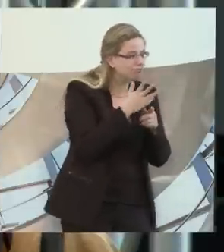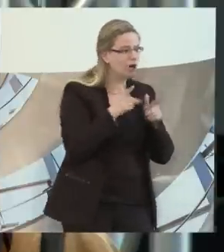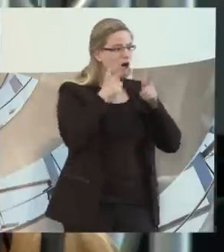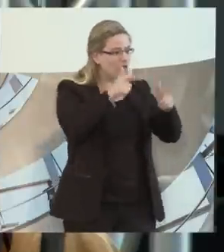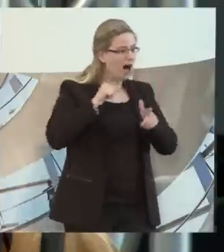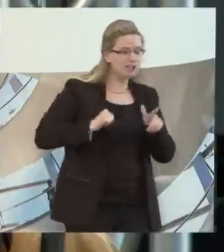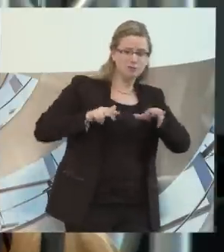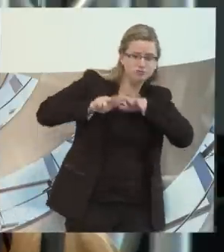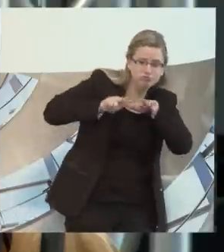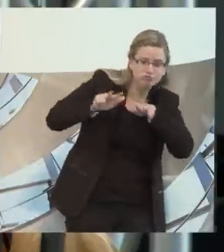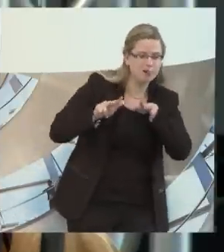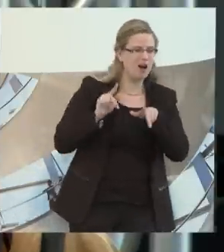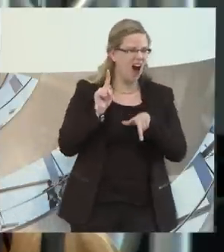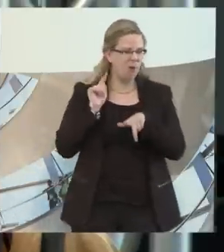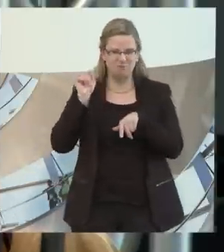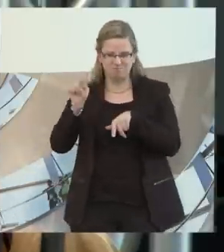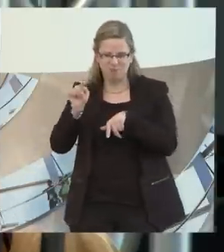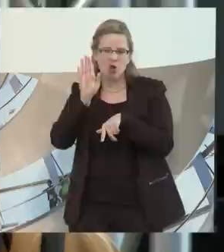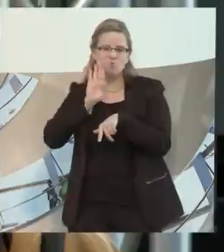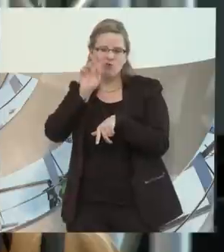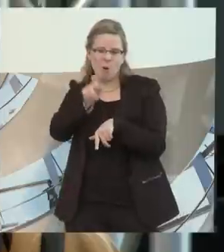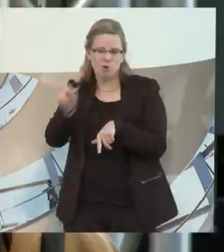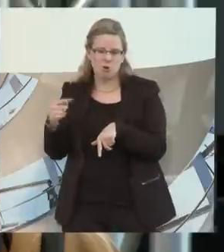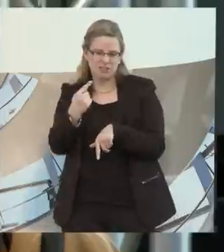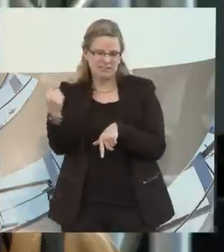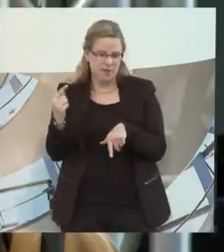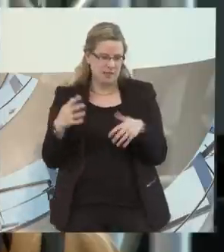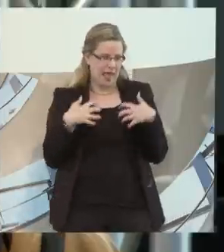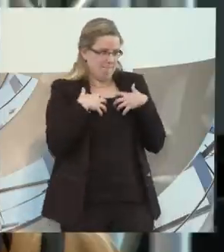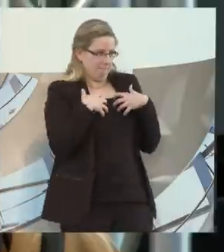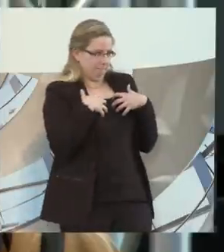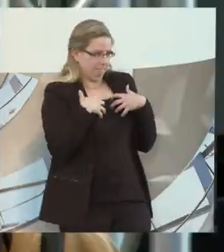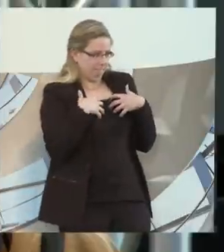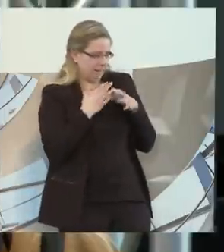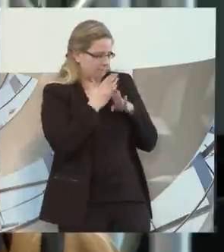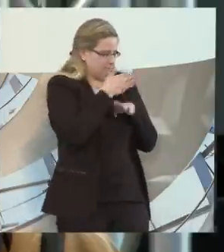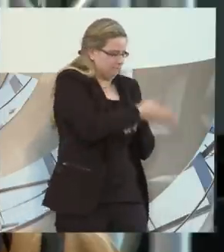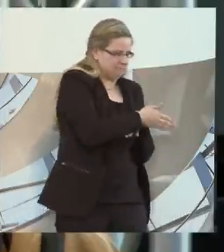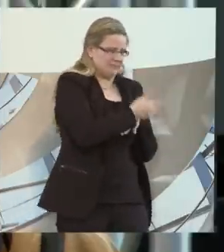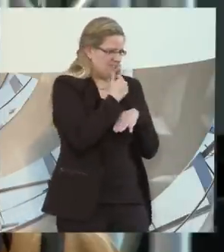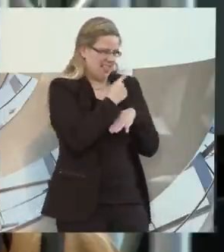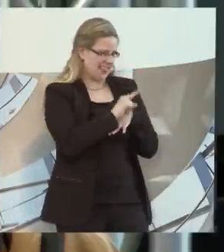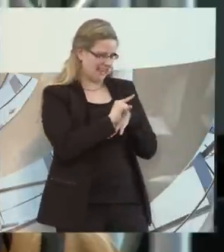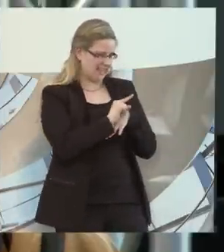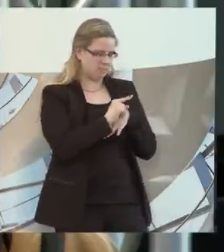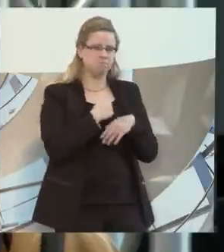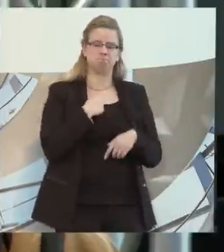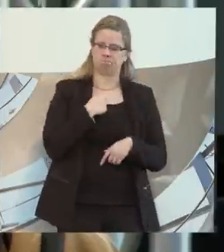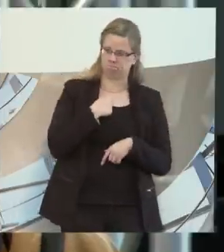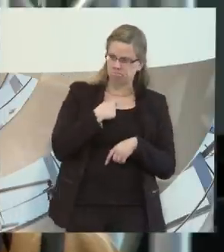haben, haben trotzdem Berührungsängste, zu ihnen zu kommen. Und dann haben wir gesagt, okay,